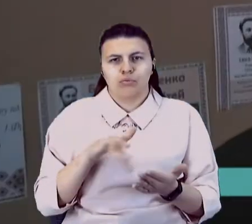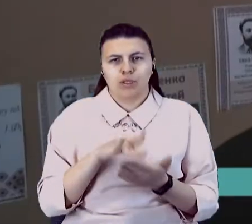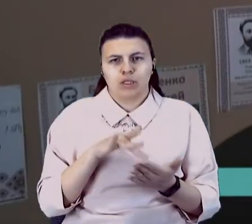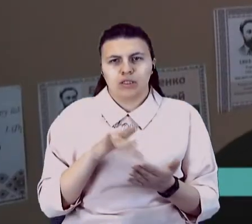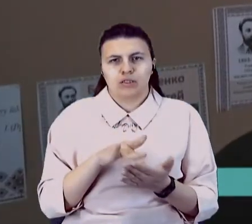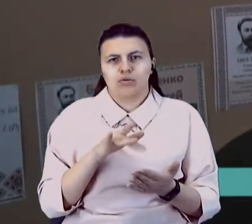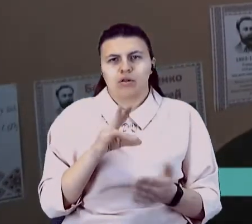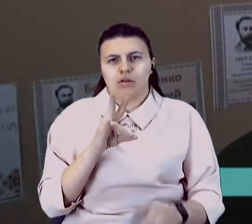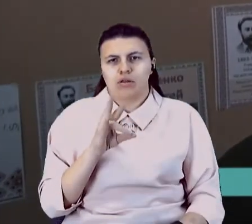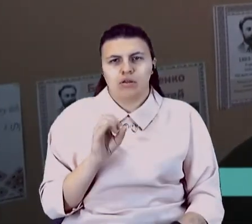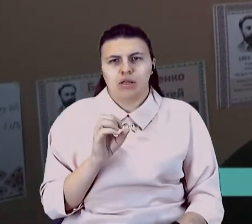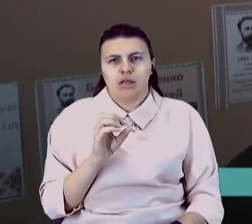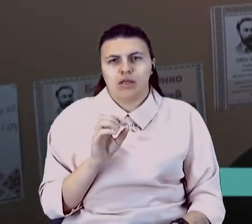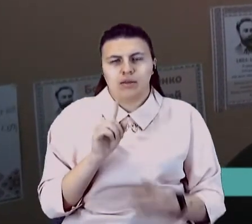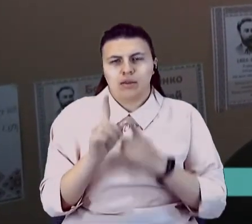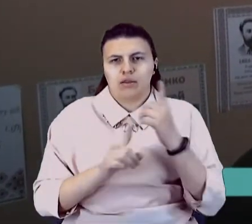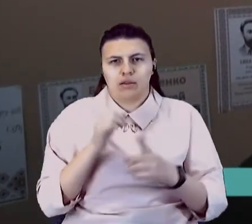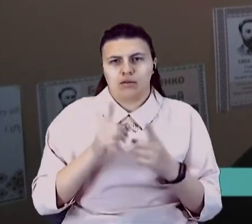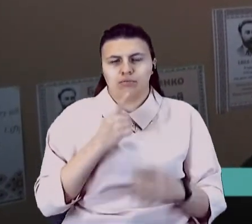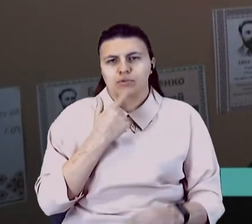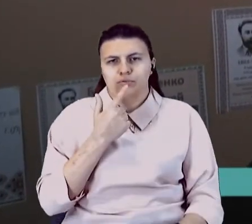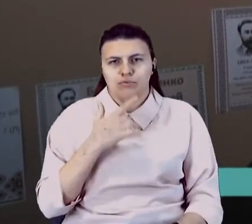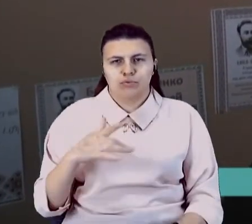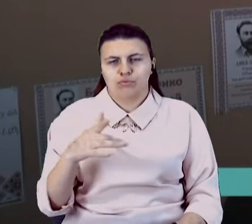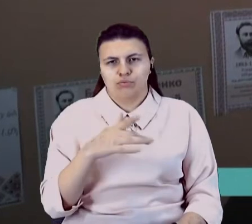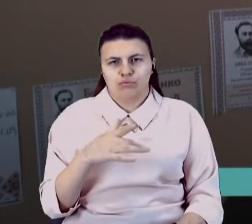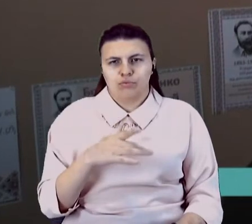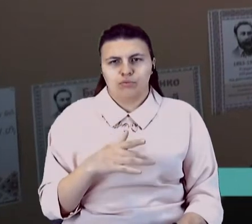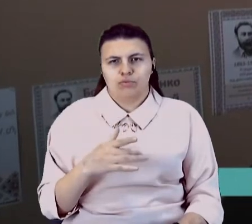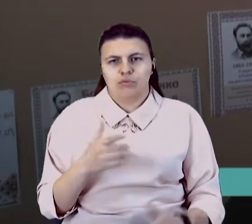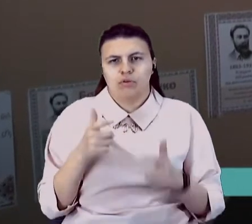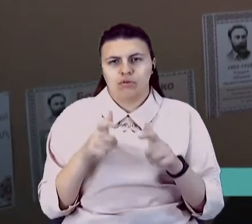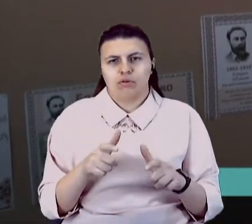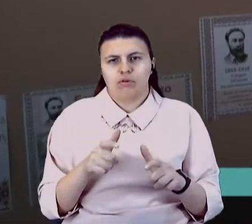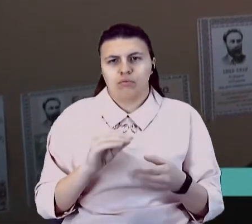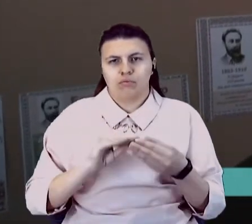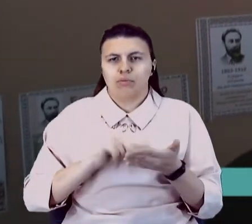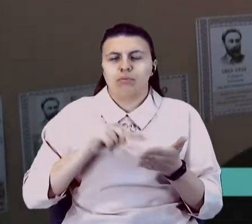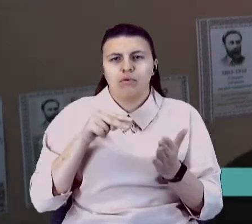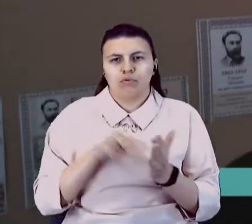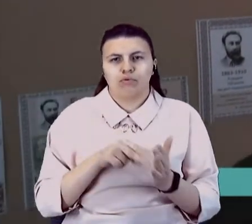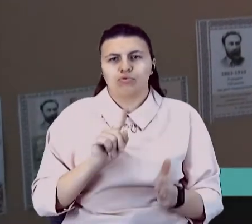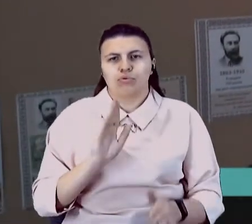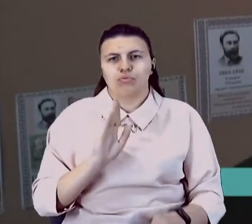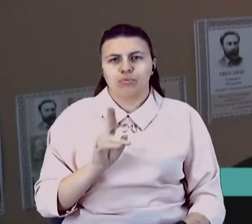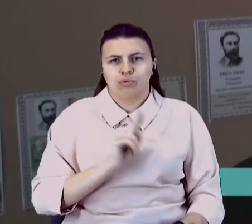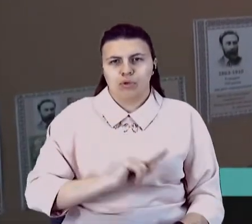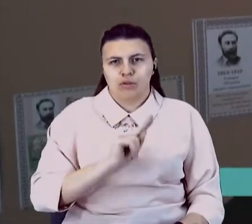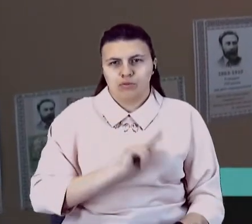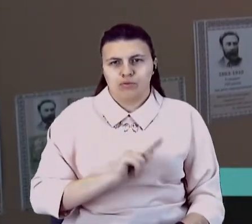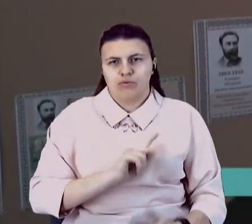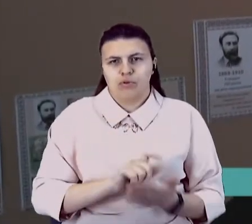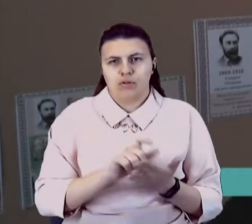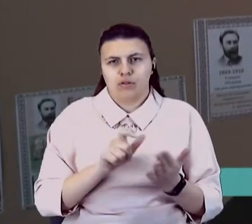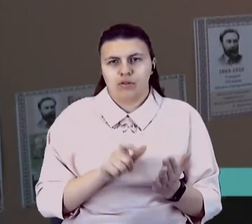Ми планували, що випускні класи 9 і 11 класи будуть працювати в школі